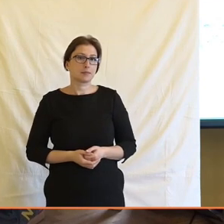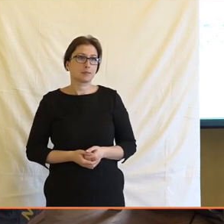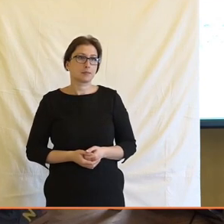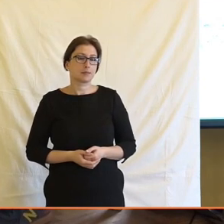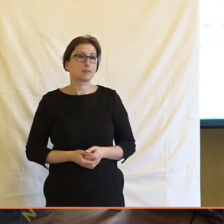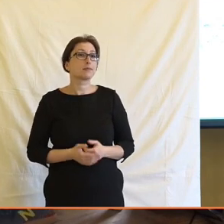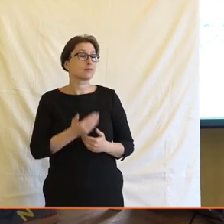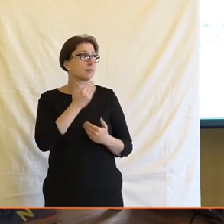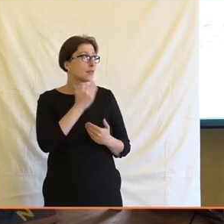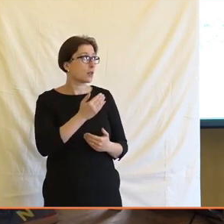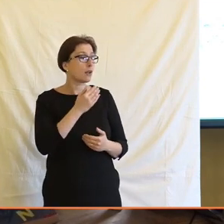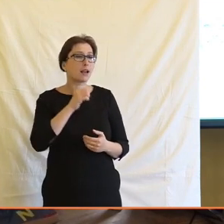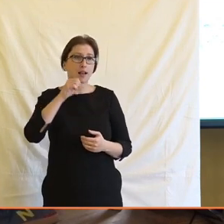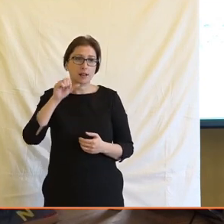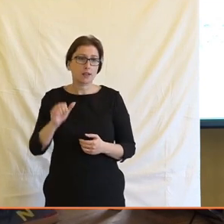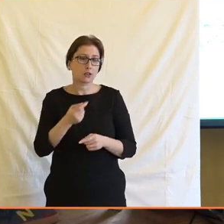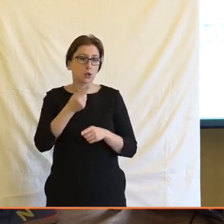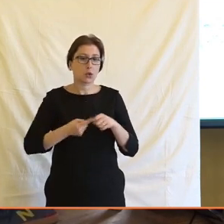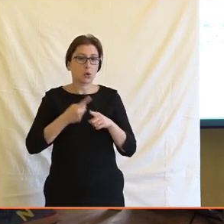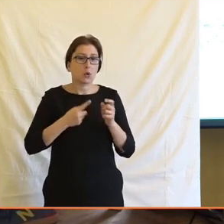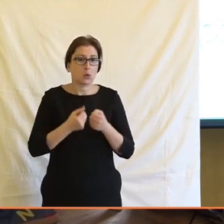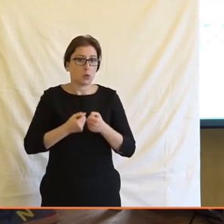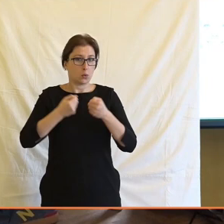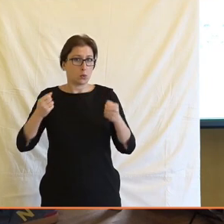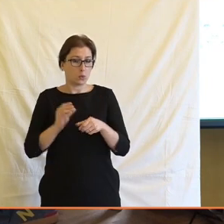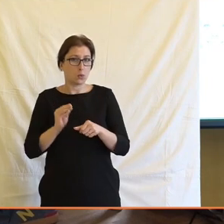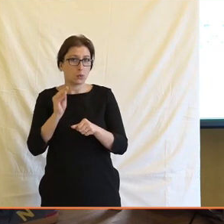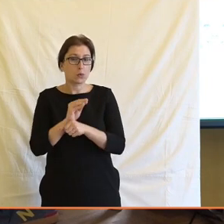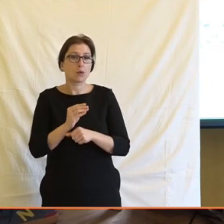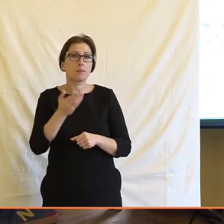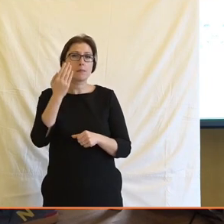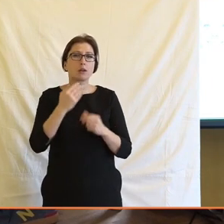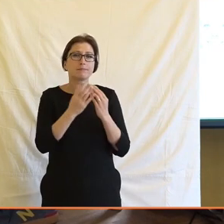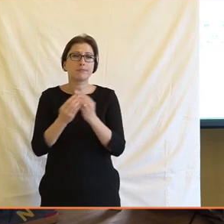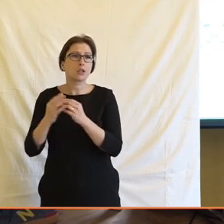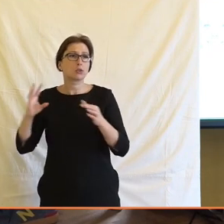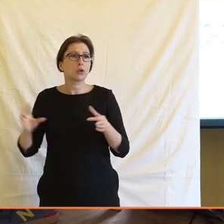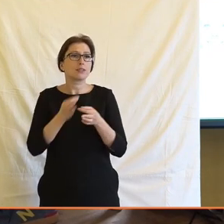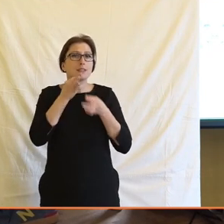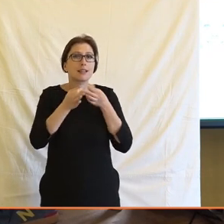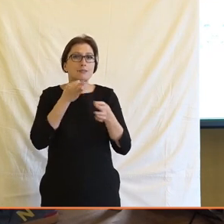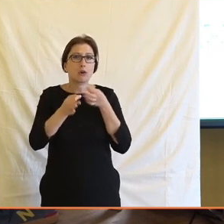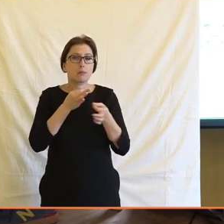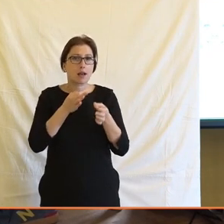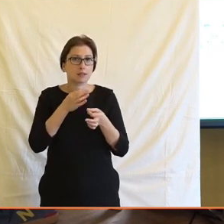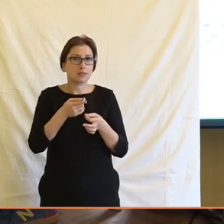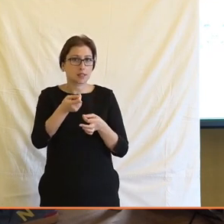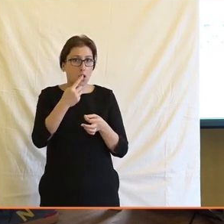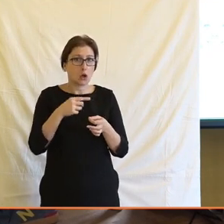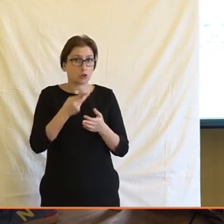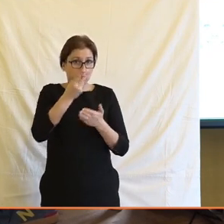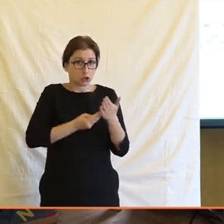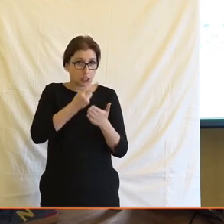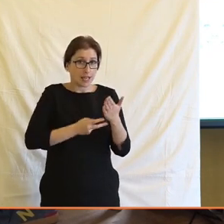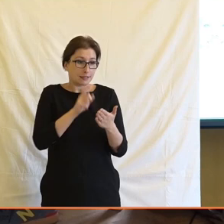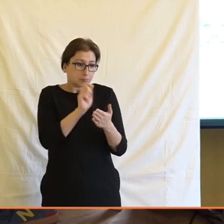Jo, děkuju. Já bych teďka možná ještě to trošku rozšířil, bavili jsme se tady vlastně o datech, který vychází zeč, z toho, jak je to čtené